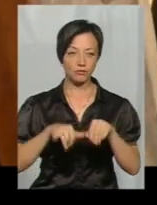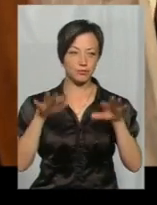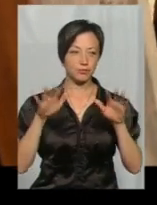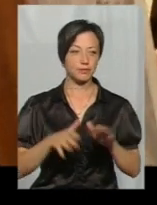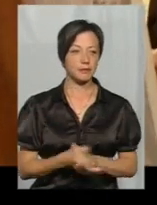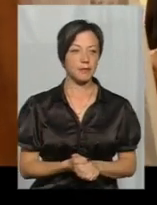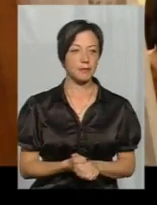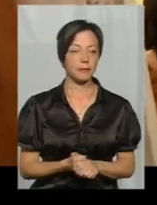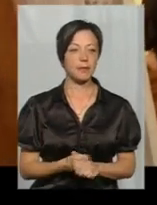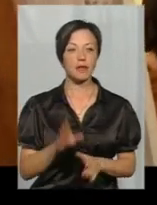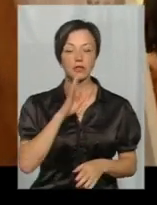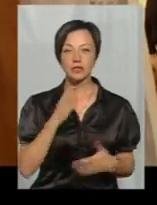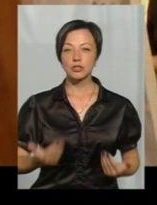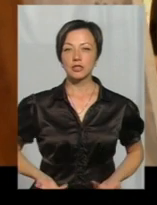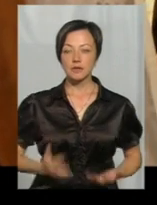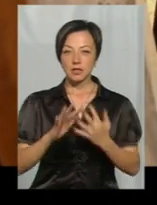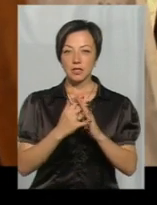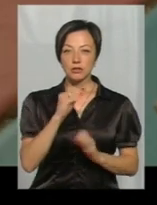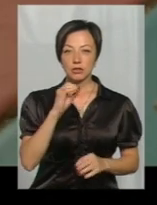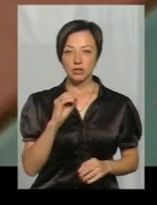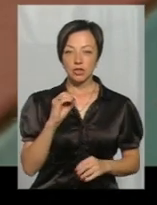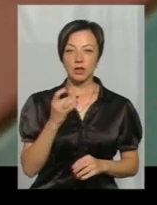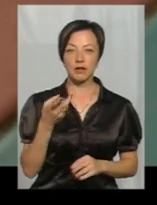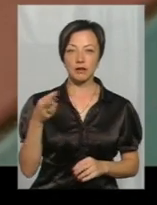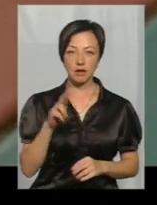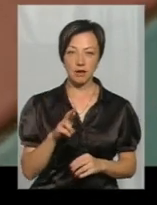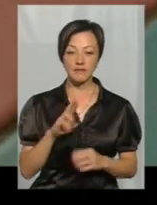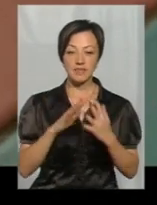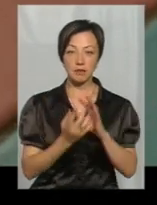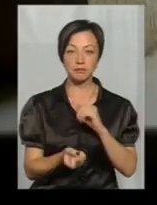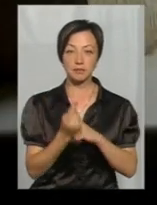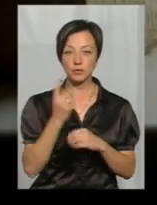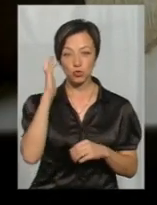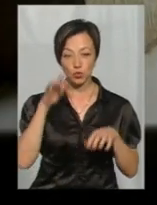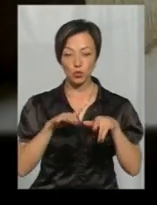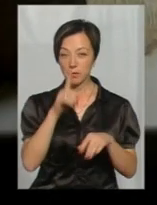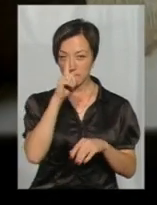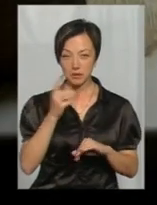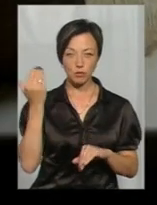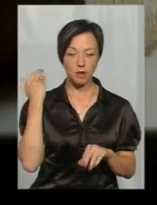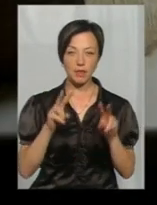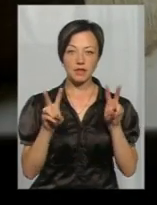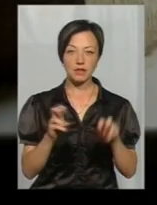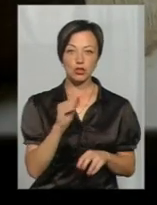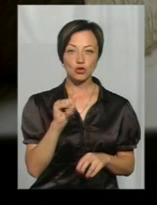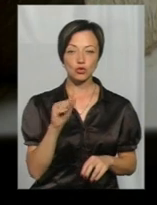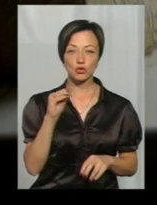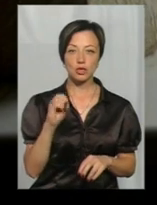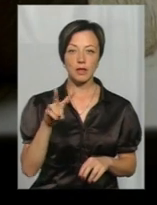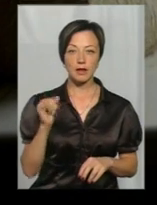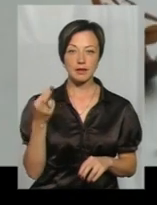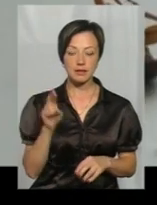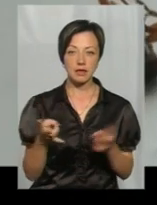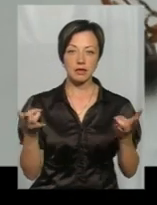Надія Примак, яка живе у селі Жердя, каже, чорні жуки у селі з'явилися місяць Крім того, що вони називаються жужелиця, і що